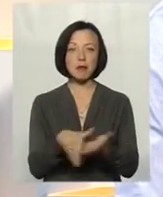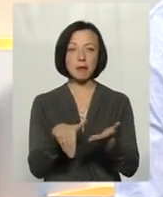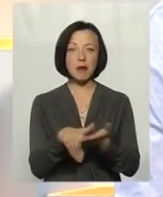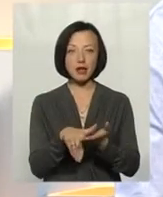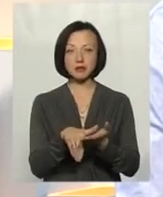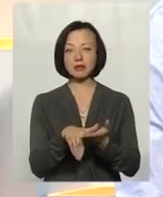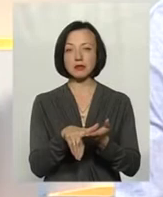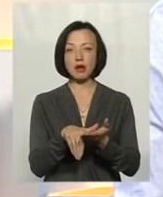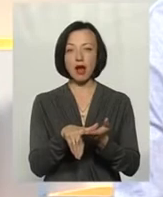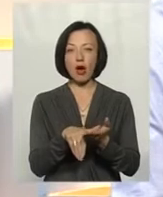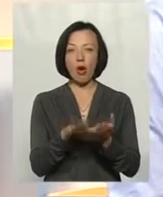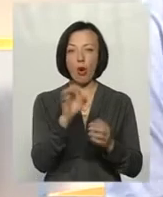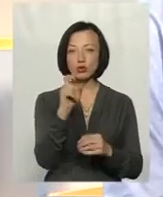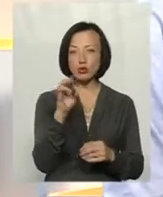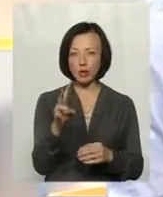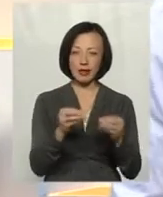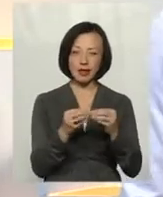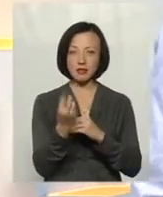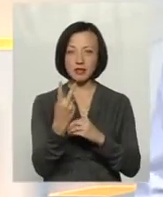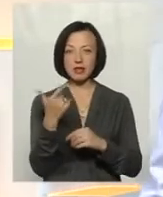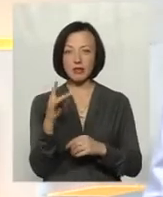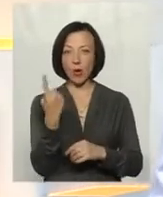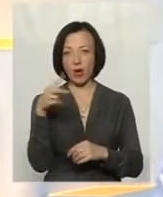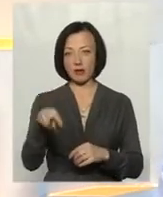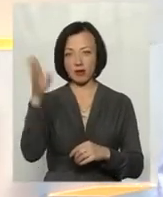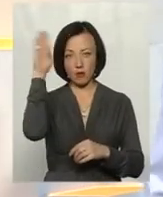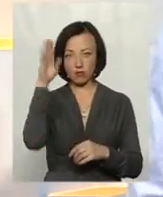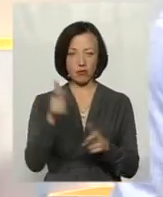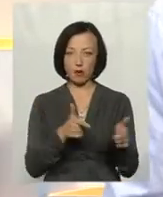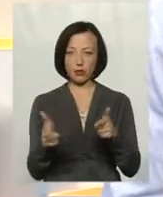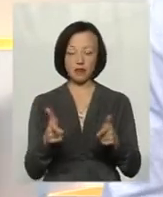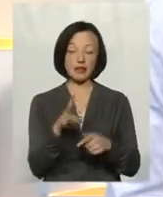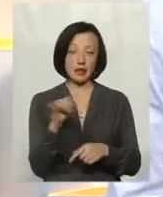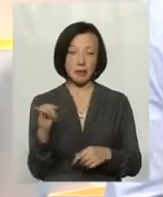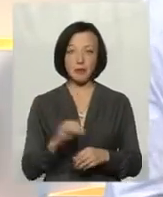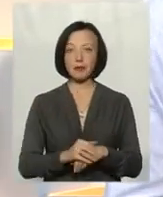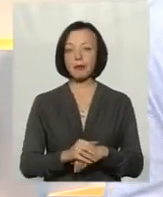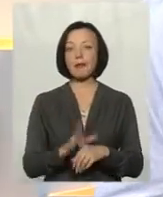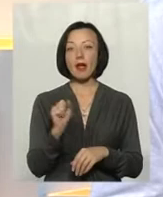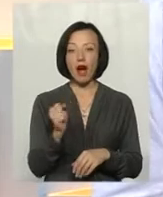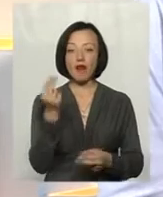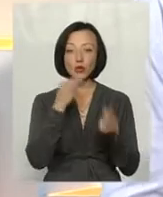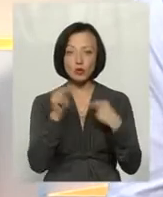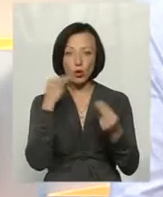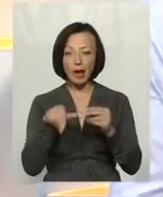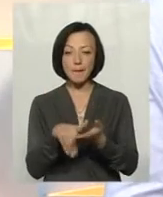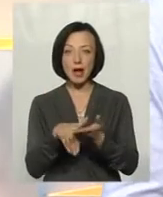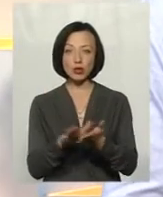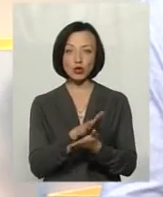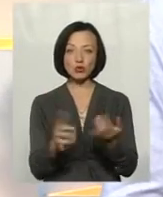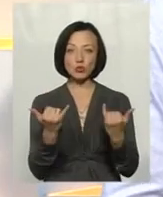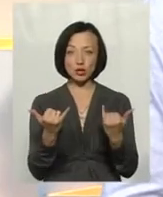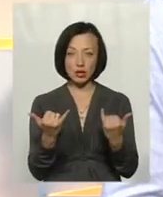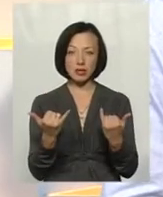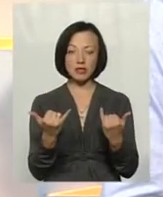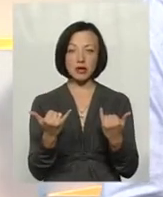озонуванням і так далі, там 10-12 гривень за один літр води. Звичайно, ні. А досконалі методи очистки сучасні, вони